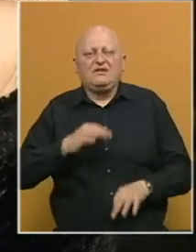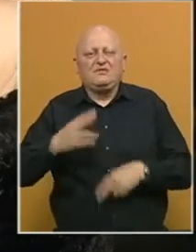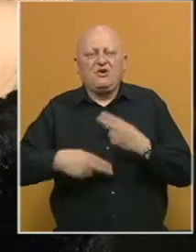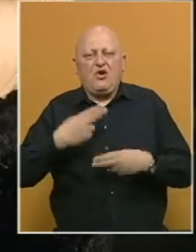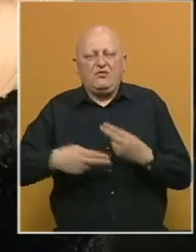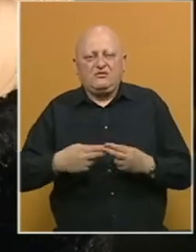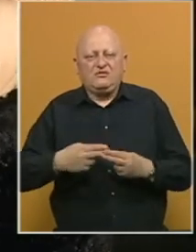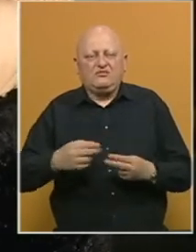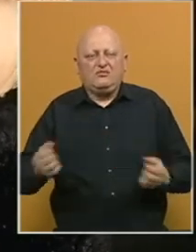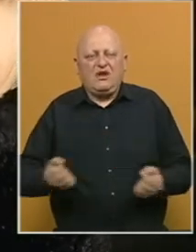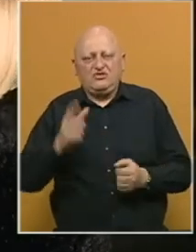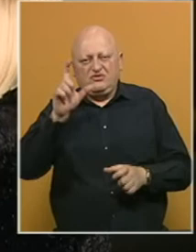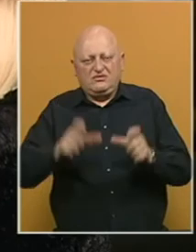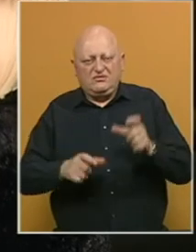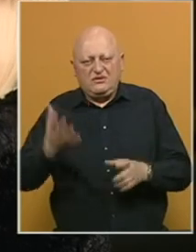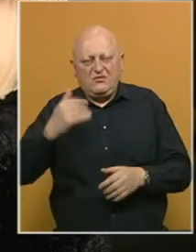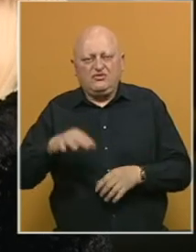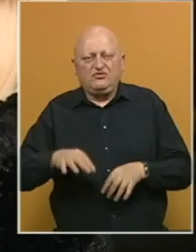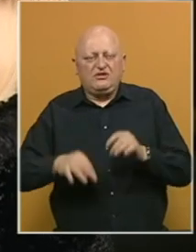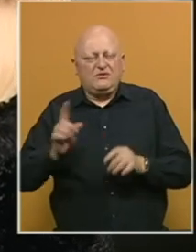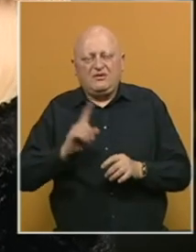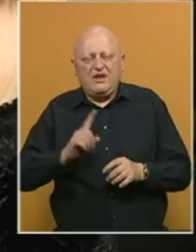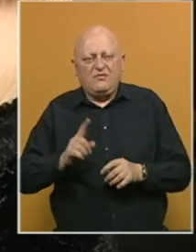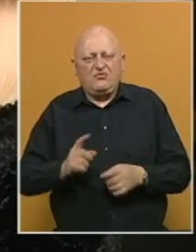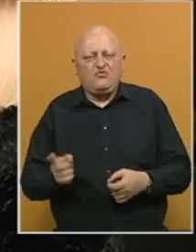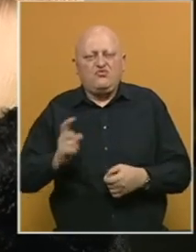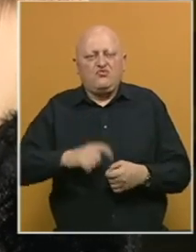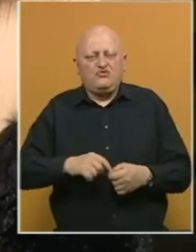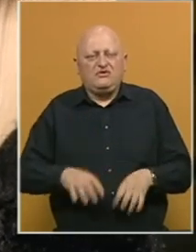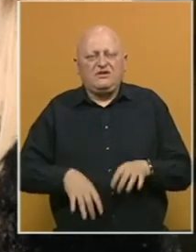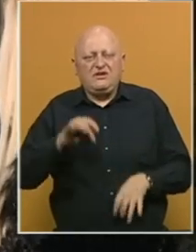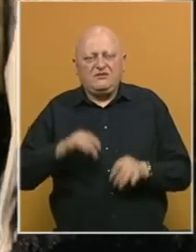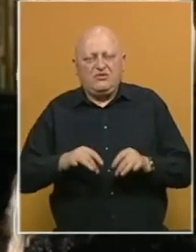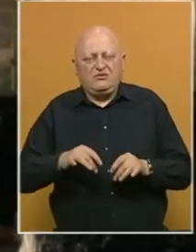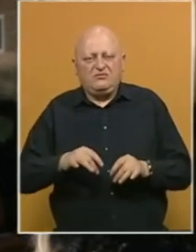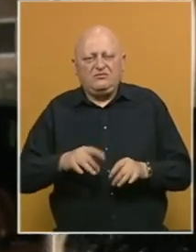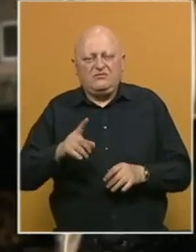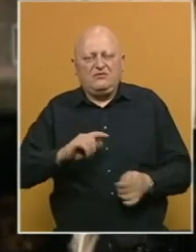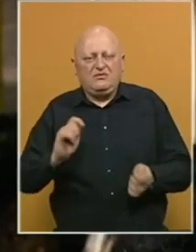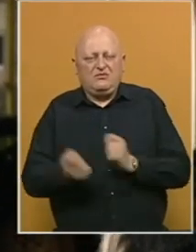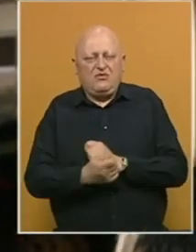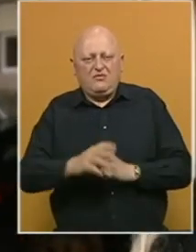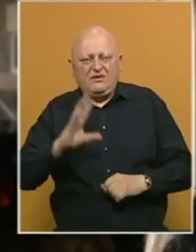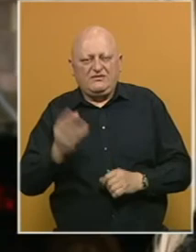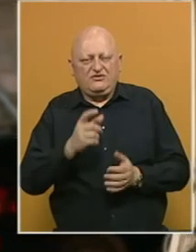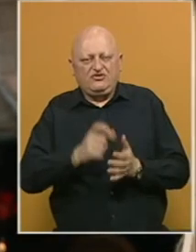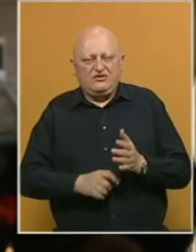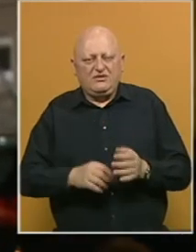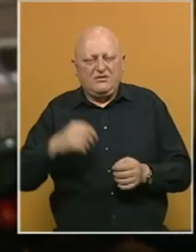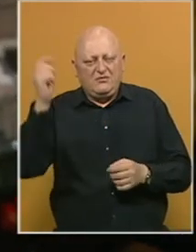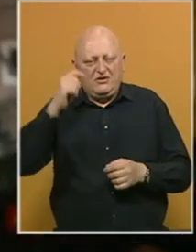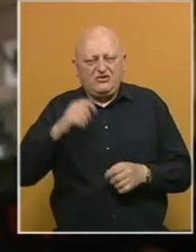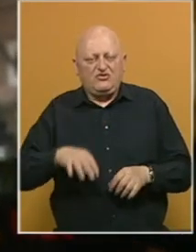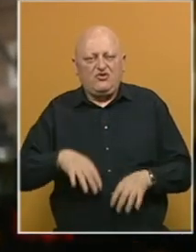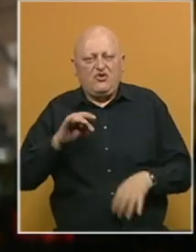komisije da angažavana lica sa prošlih izbora ne mogu biti uključeni u izborni proces. Mi smo promijenili sve članove biračkih odbora,